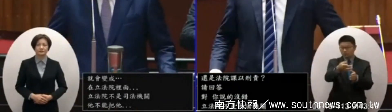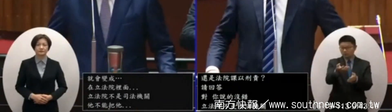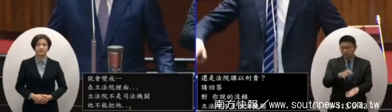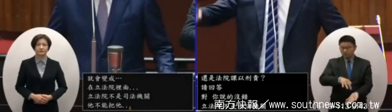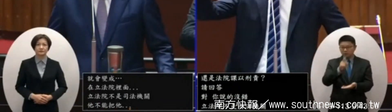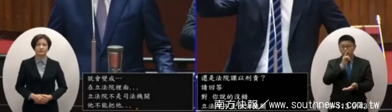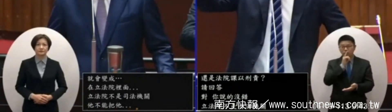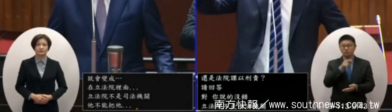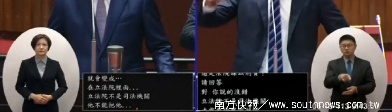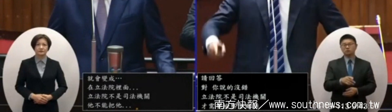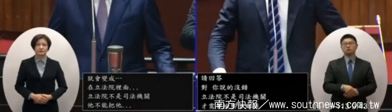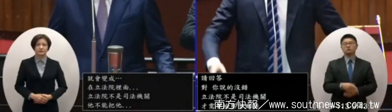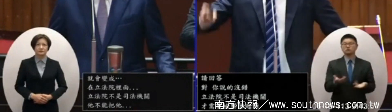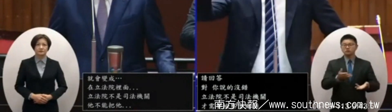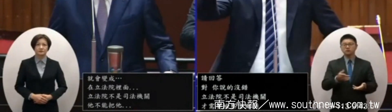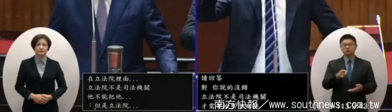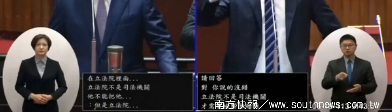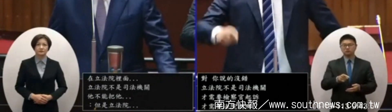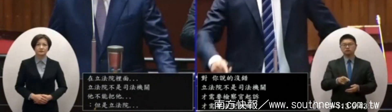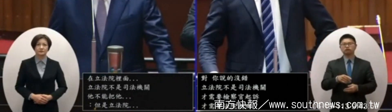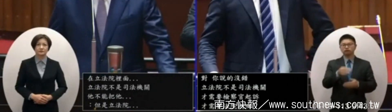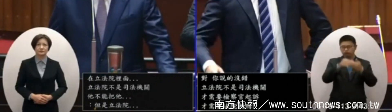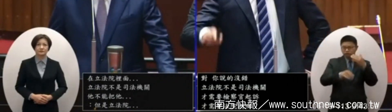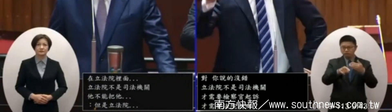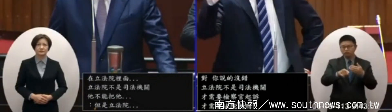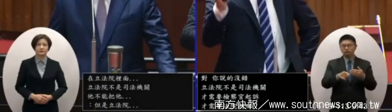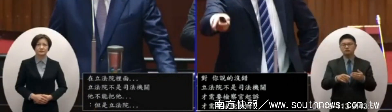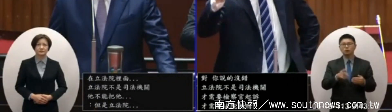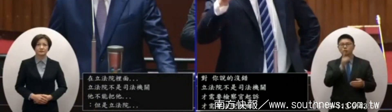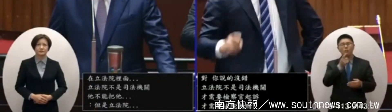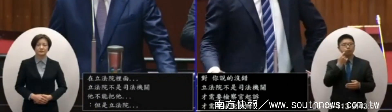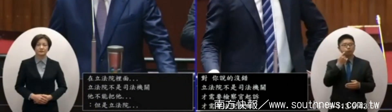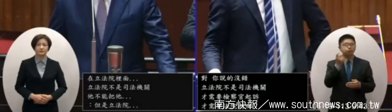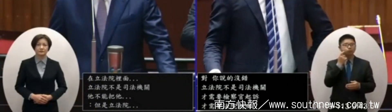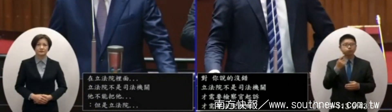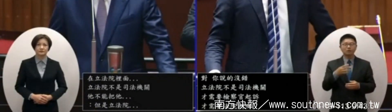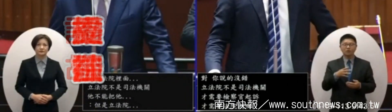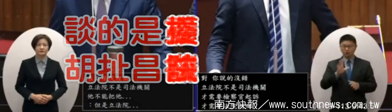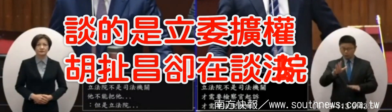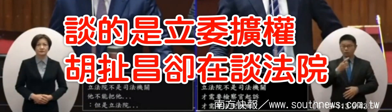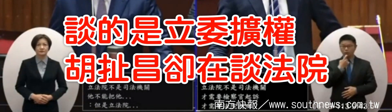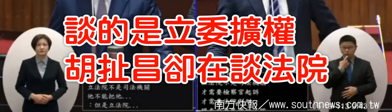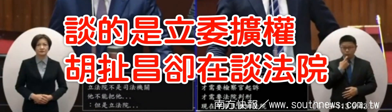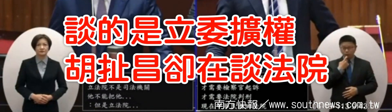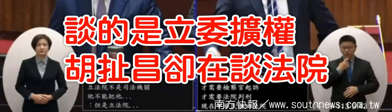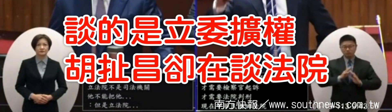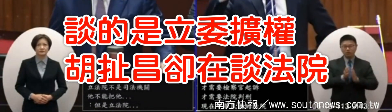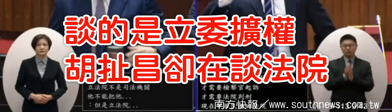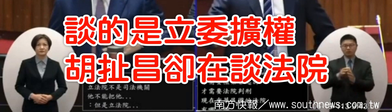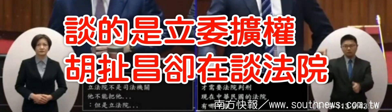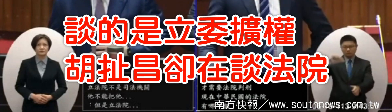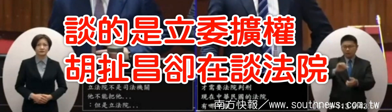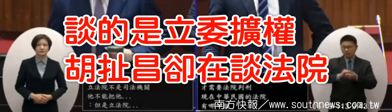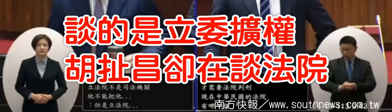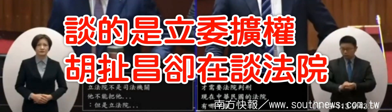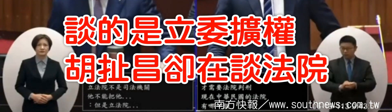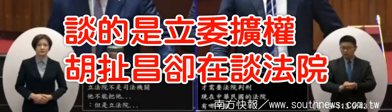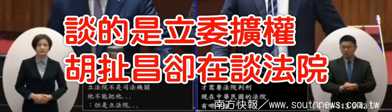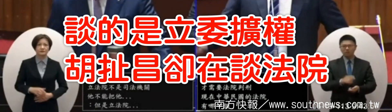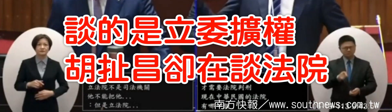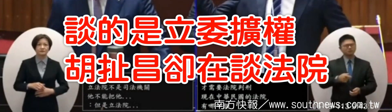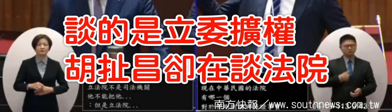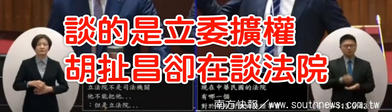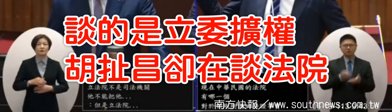所講的代證事實構成要件虛偽陳述是只要懷疑就可以被判刑確定這很嚴重耶